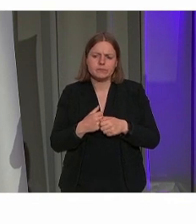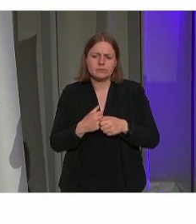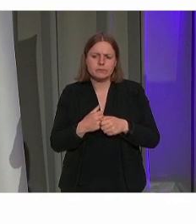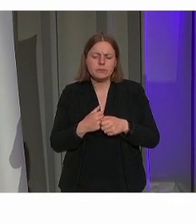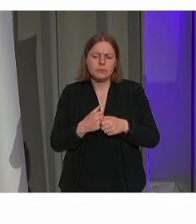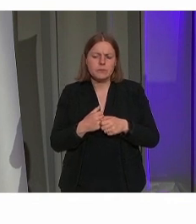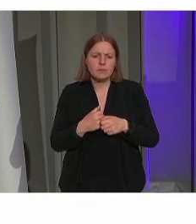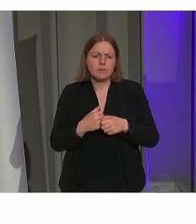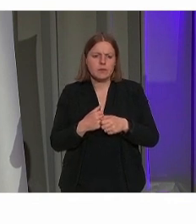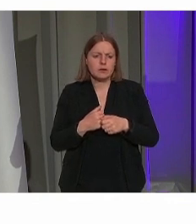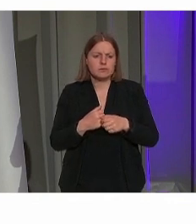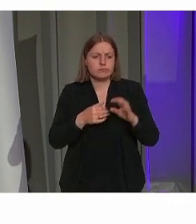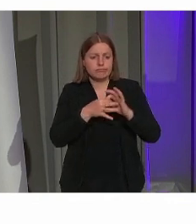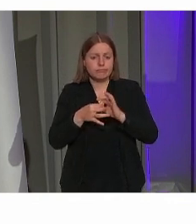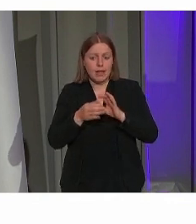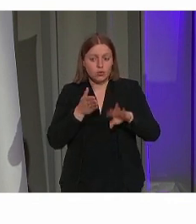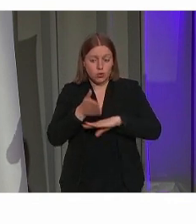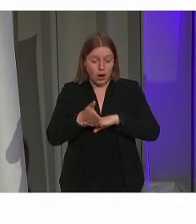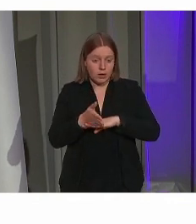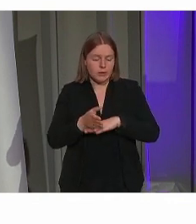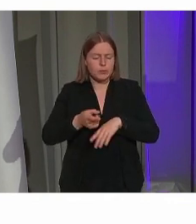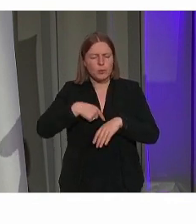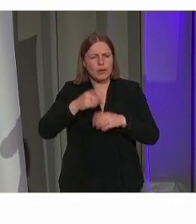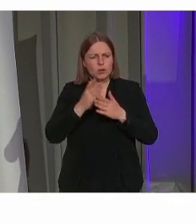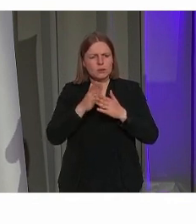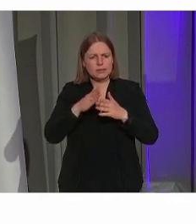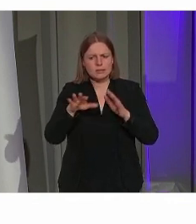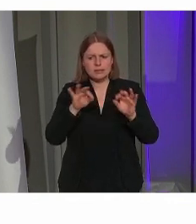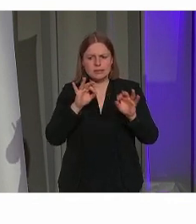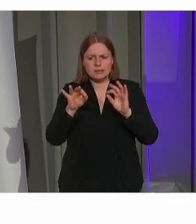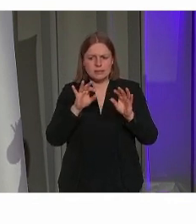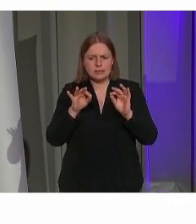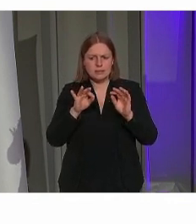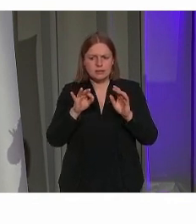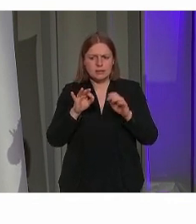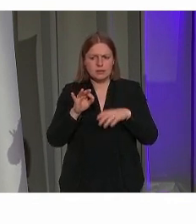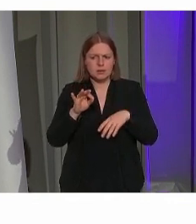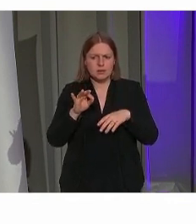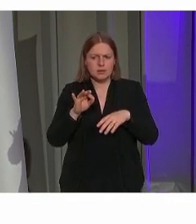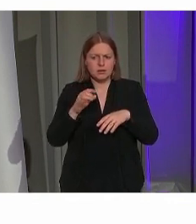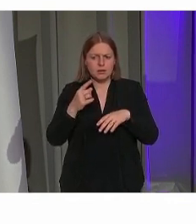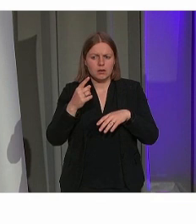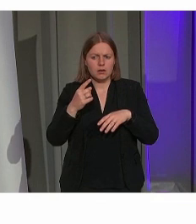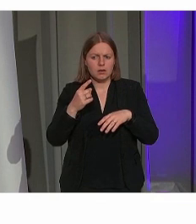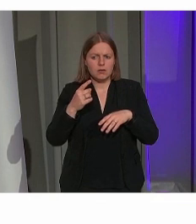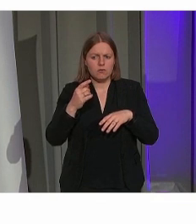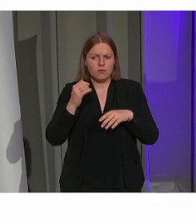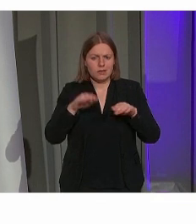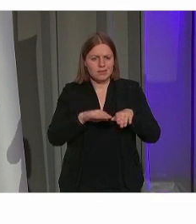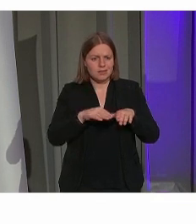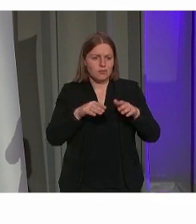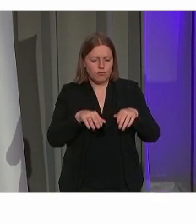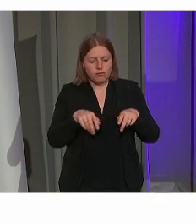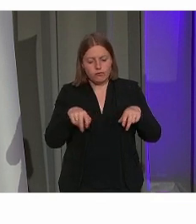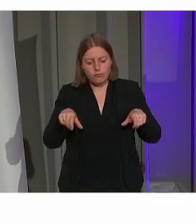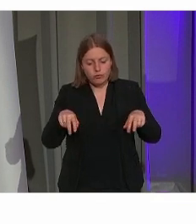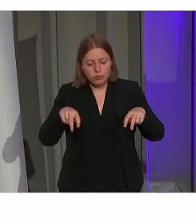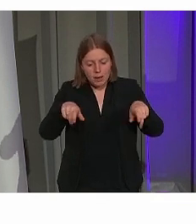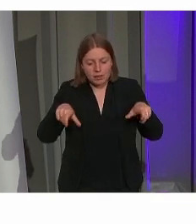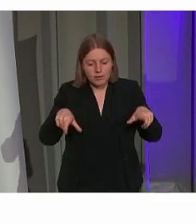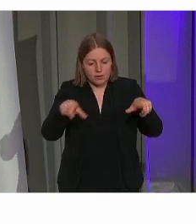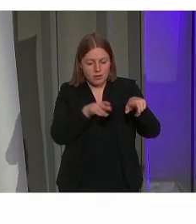Naar toegankelijkheid toe hebben we gekozen om een trempel op het voetpad te behouden. Dat betekent